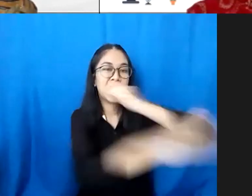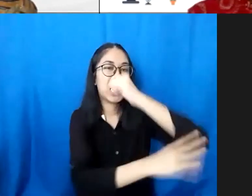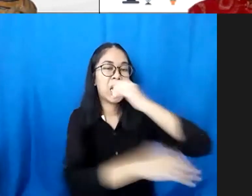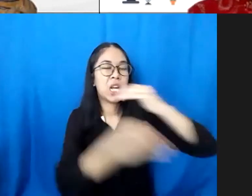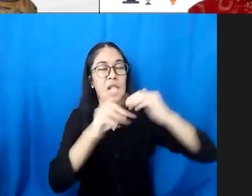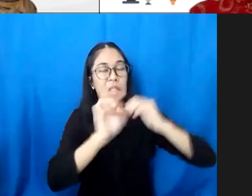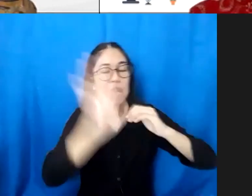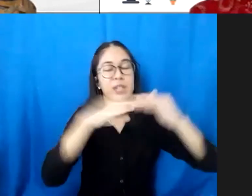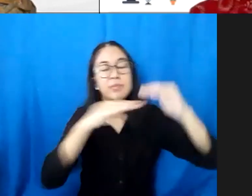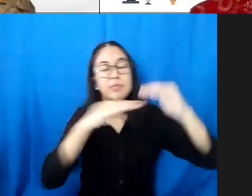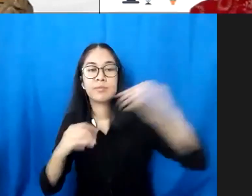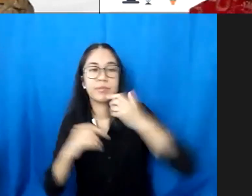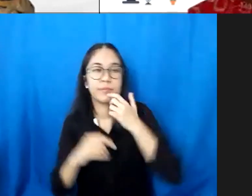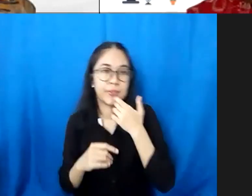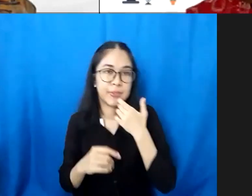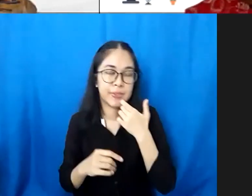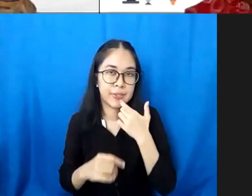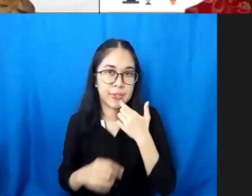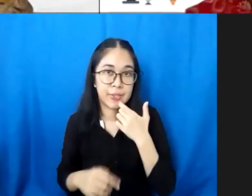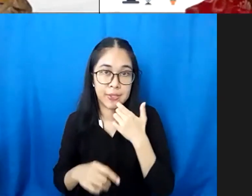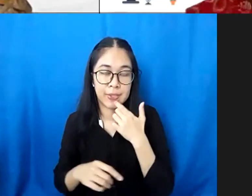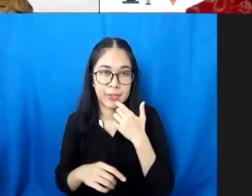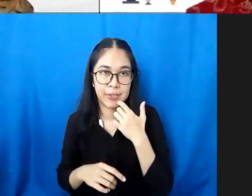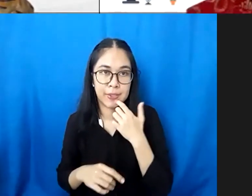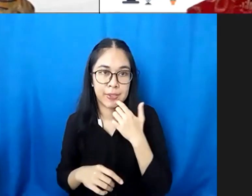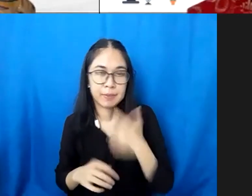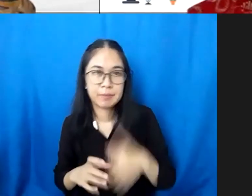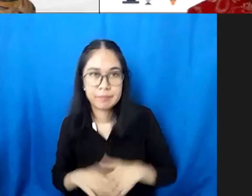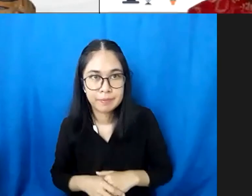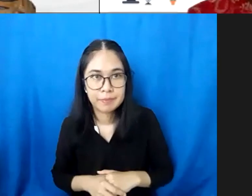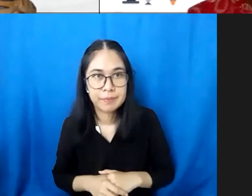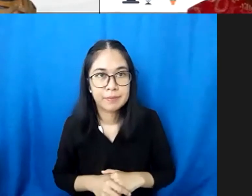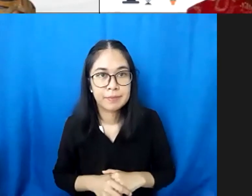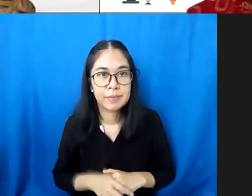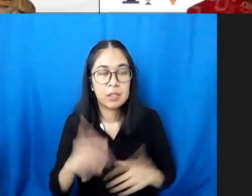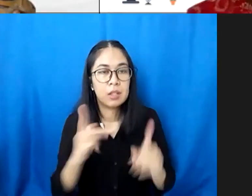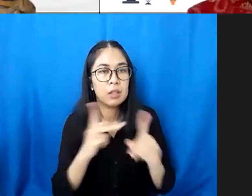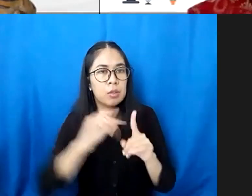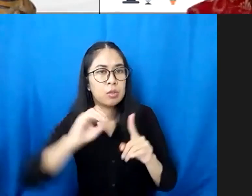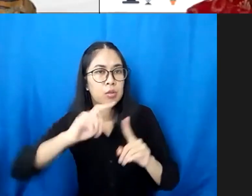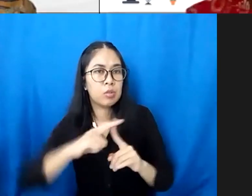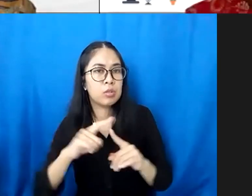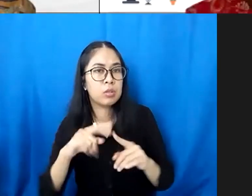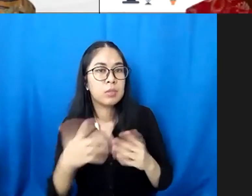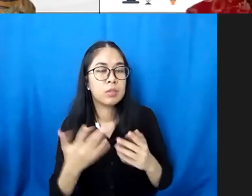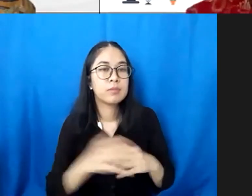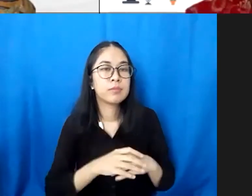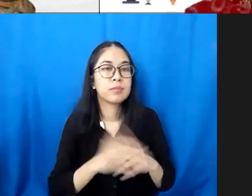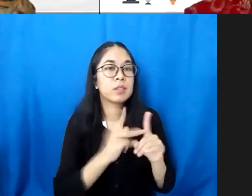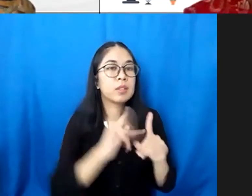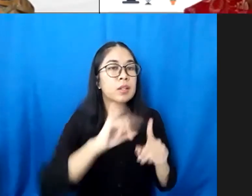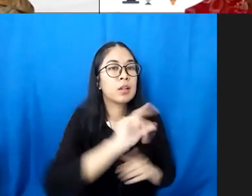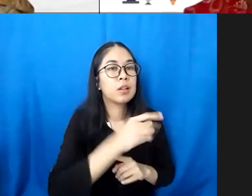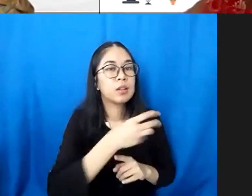betul ya Prof ya? iya kalau yang belum tahu HOT apa itu? Higher Order Thinking